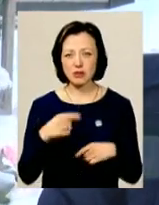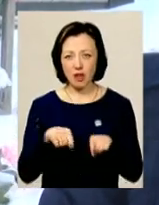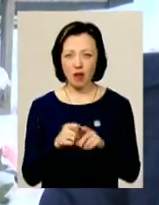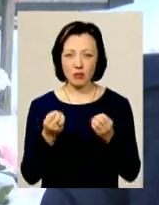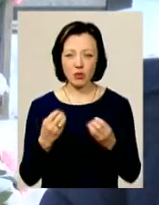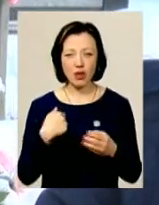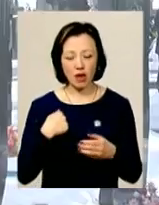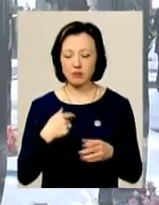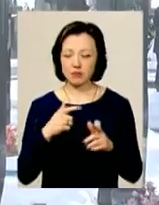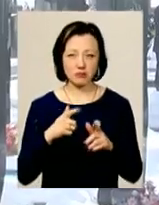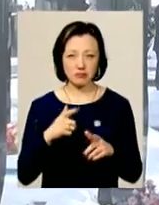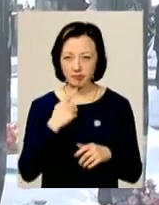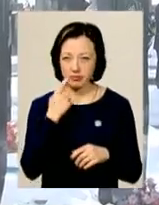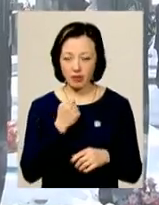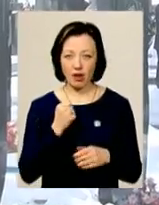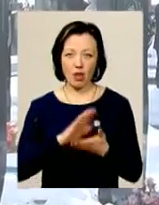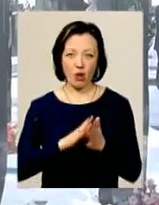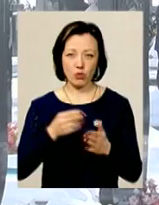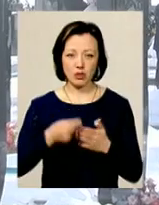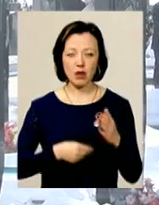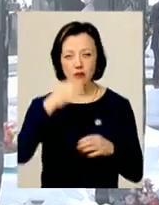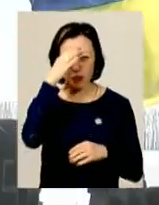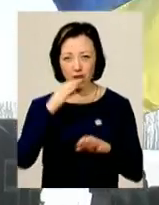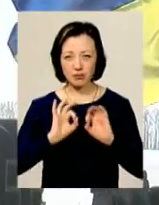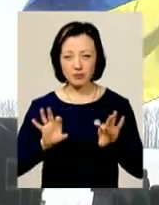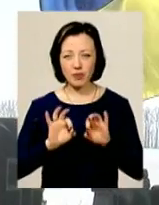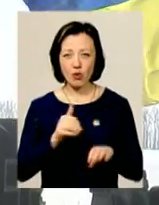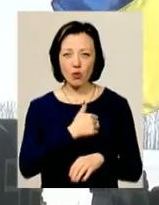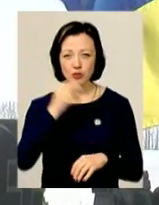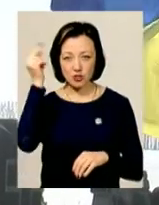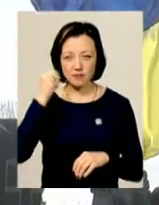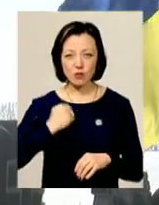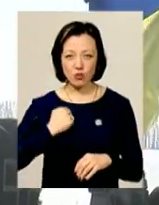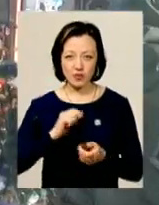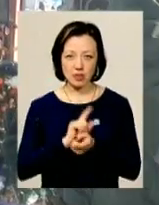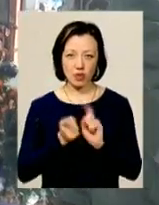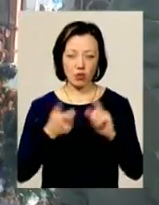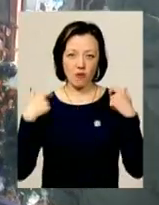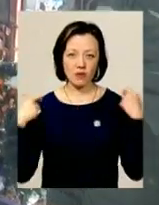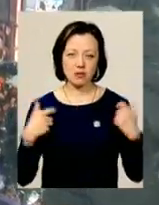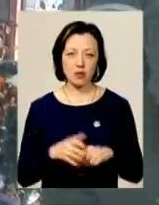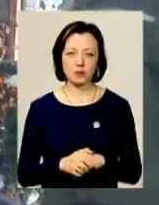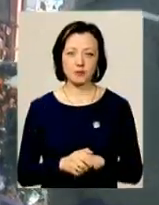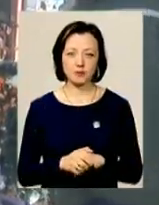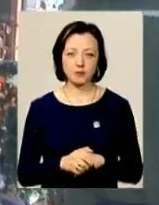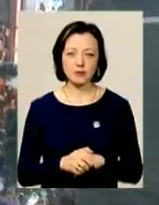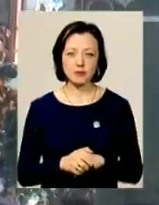ні, я піду на контракт. Із батьком юнак поділився, хоче вчитися на військового і стати офіцером. Він коли був